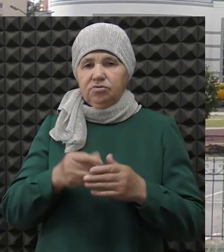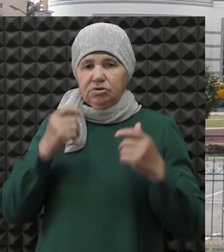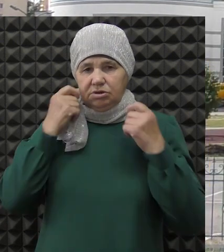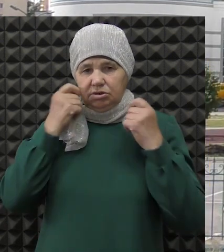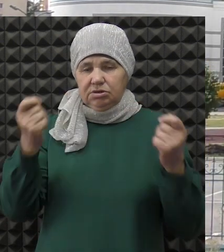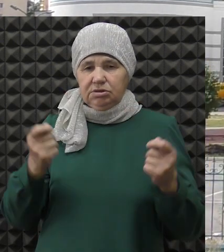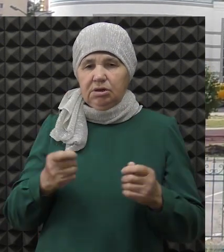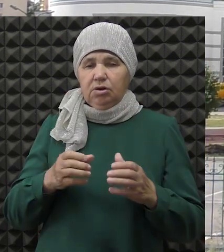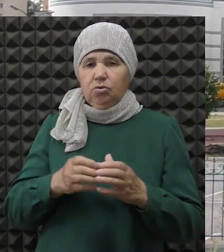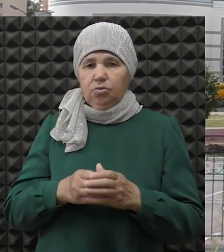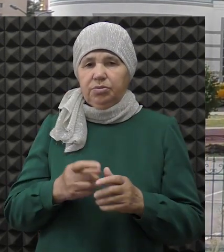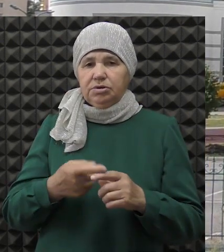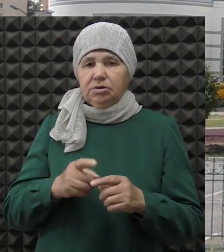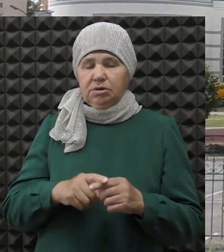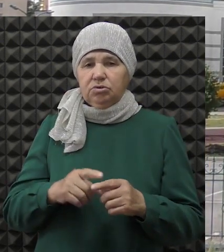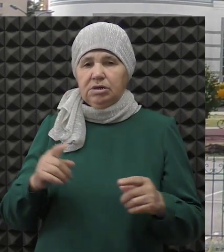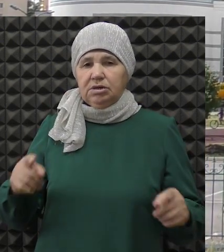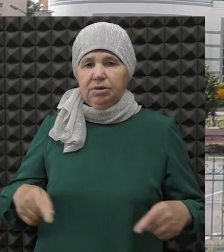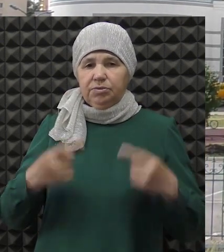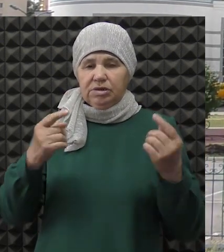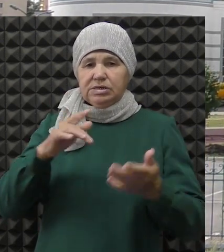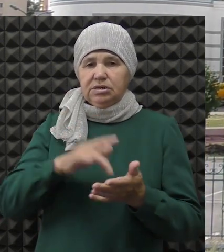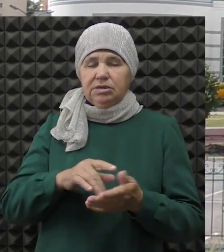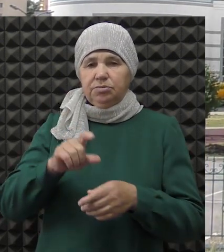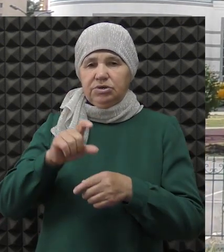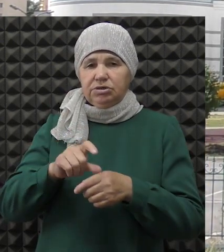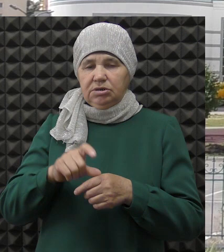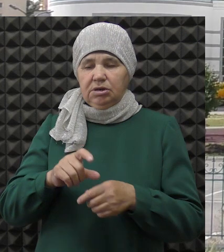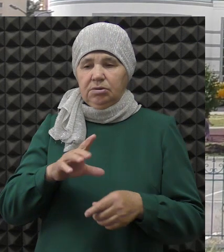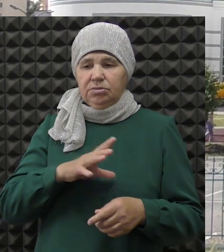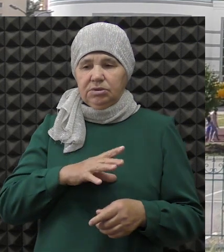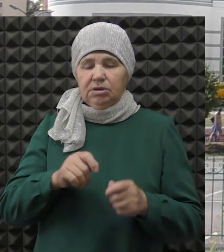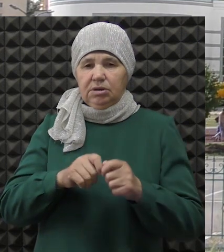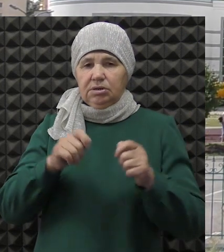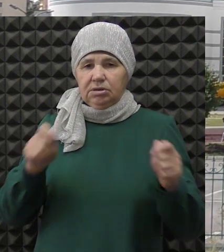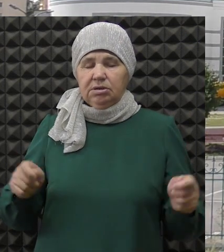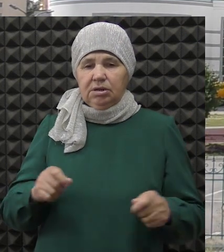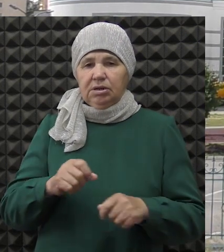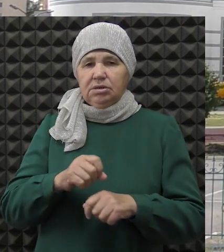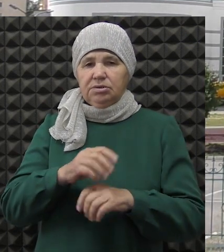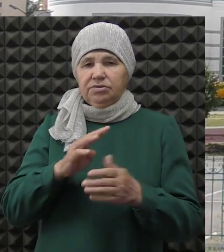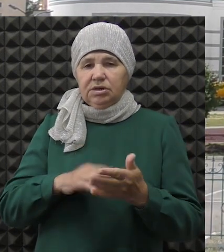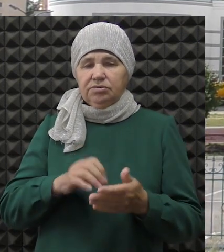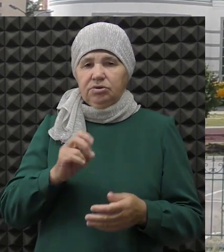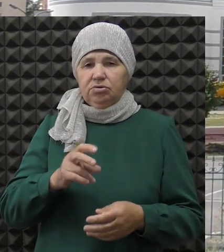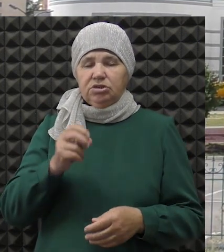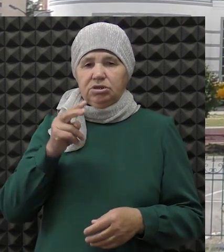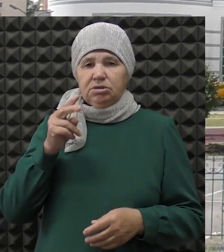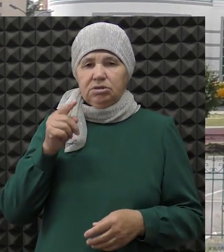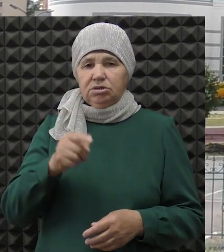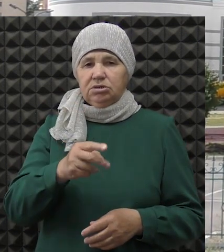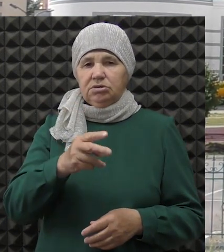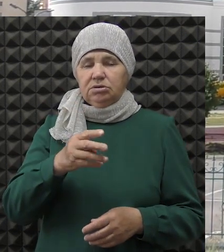рождения. Комплекс, который состоит из реабилитационного центра и мечети, был торжественно открыт 19 июля 2013